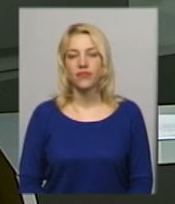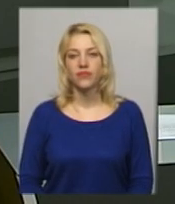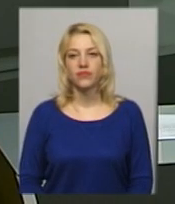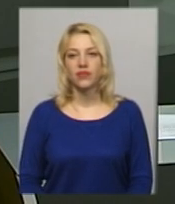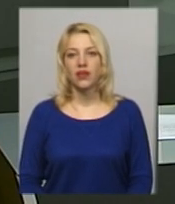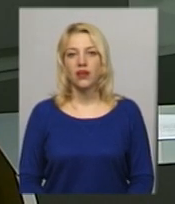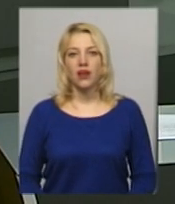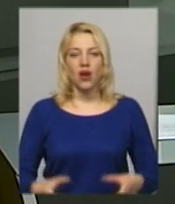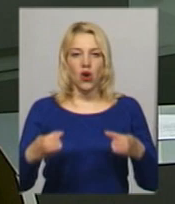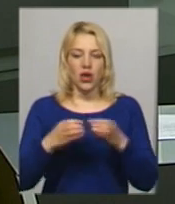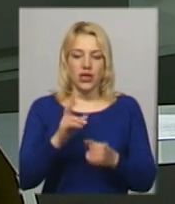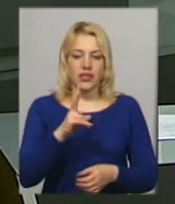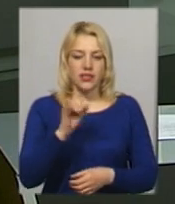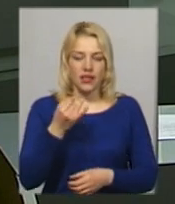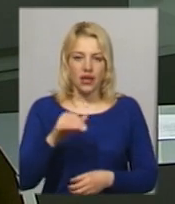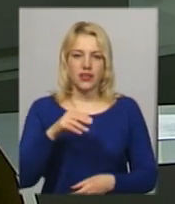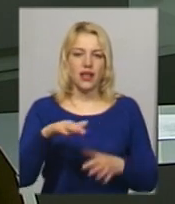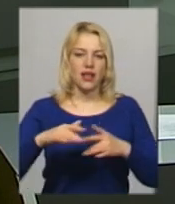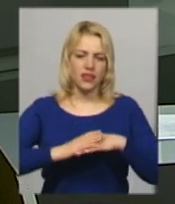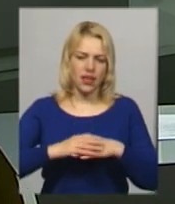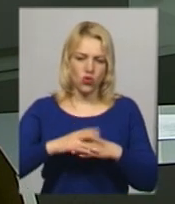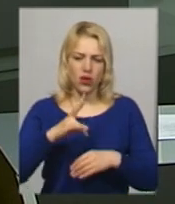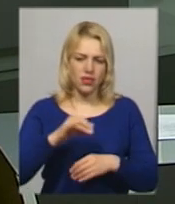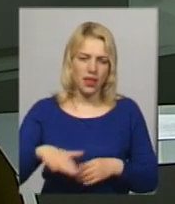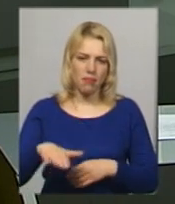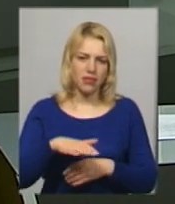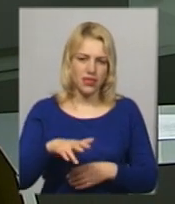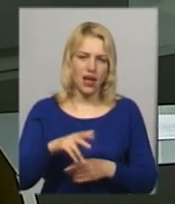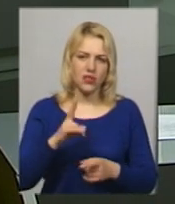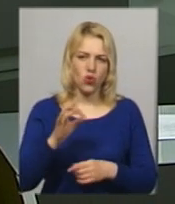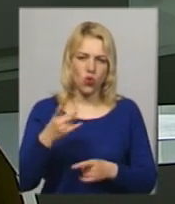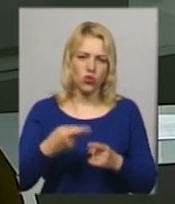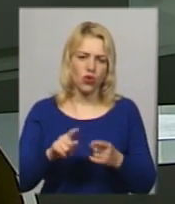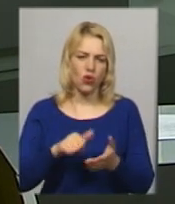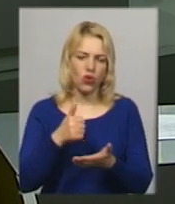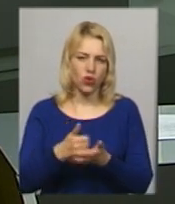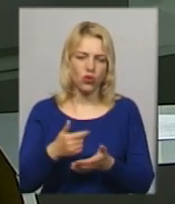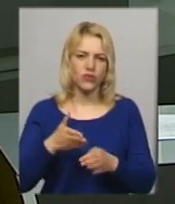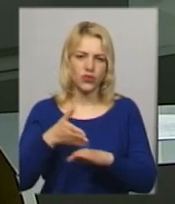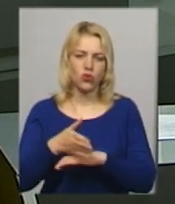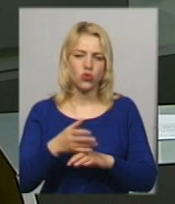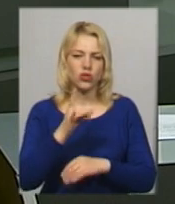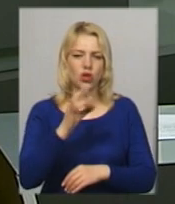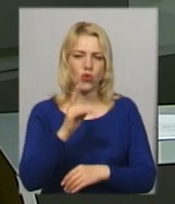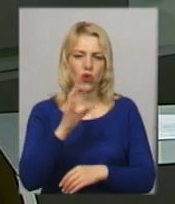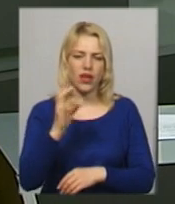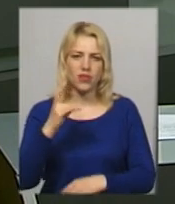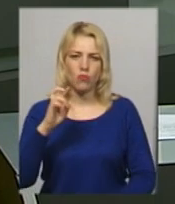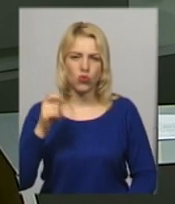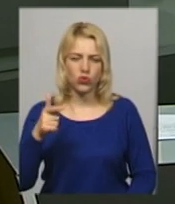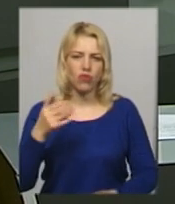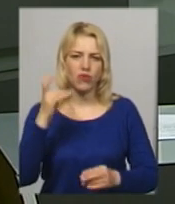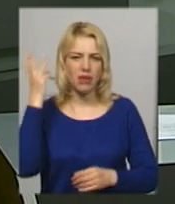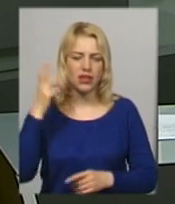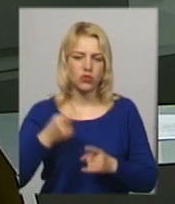Гурти «Скай», «Танок» на Майдані Конго та «Оторвал» – головні хедлайнери цьогорічного фестивалю «Рокендбух» у Хмельницькому. Про це